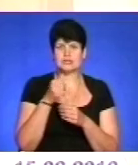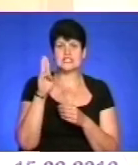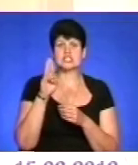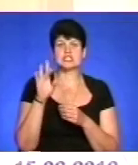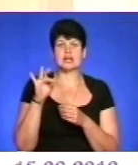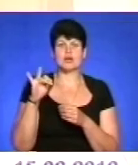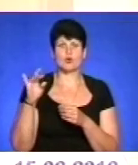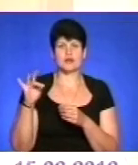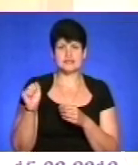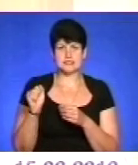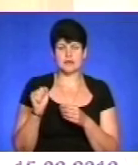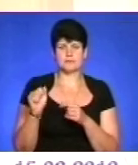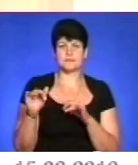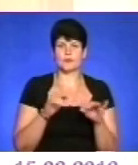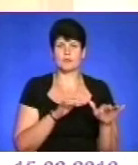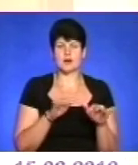операція,